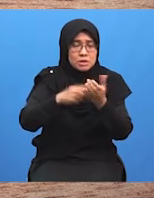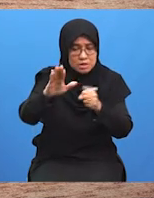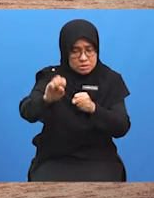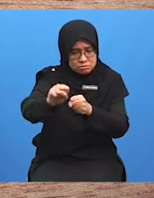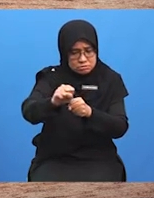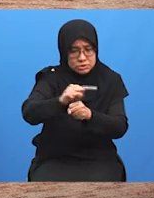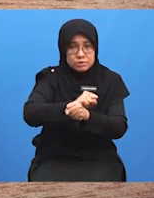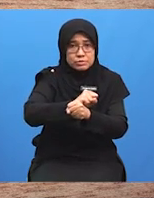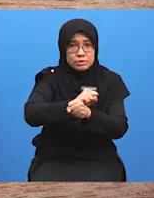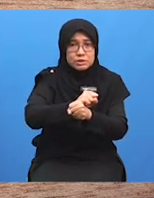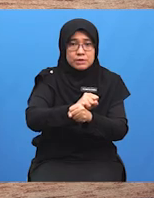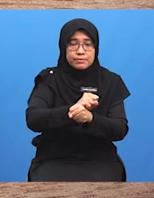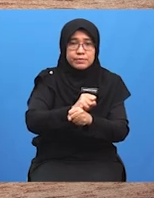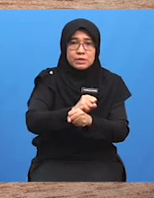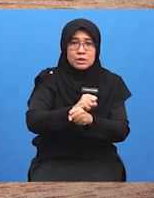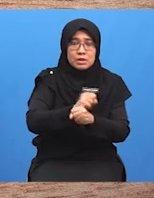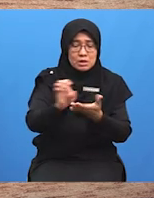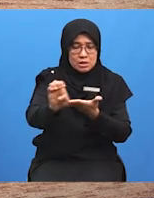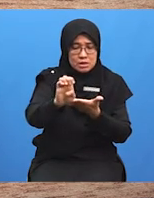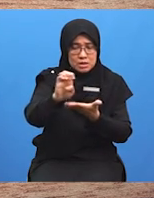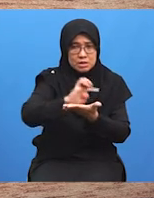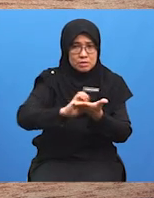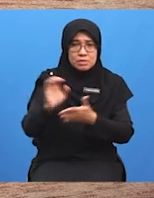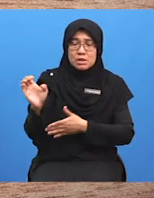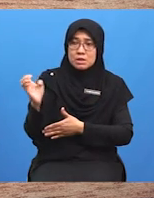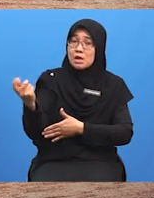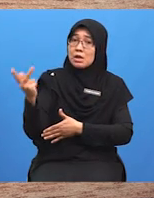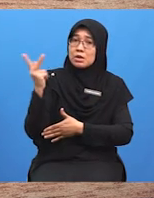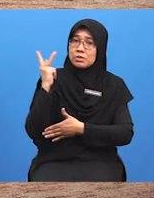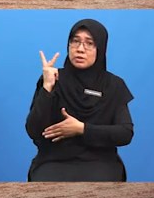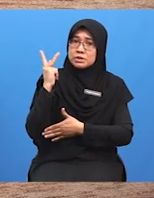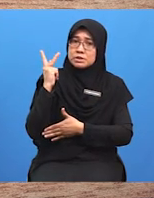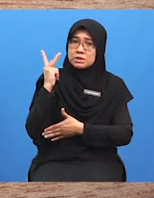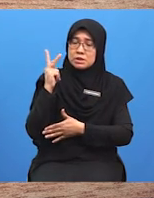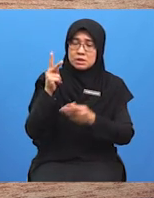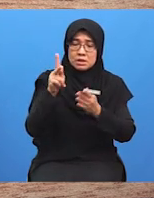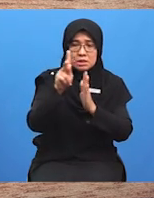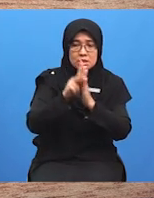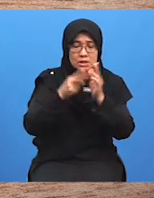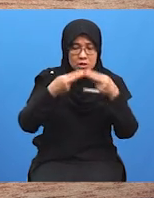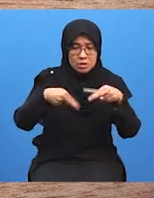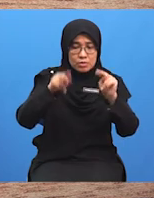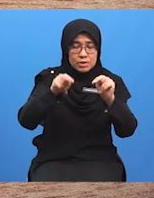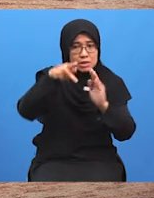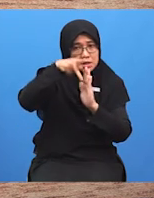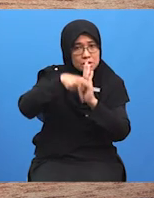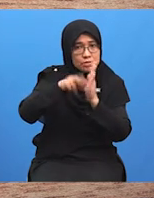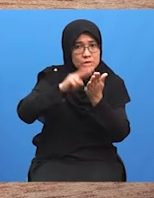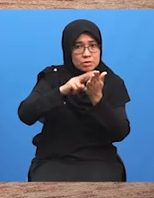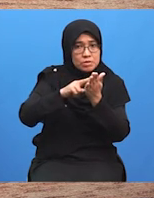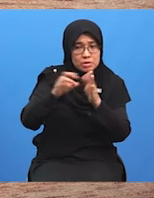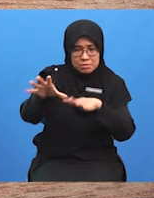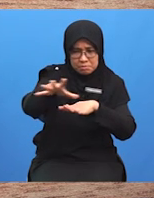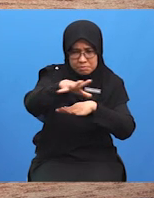Elemen kuasa pula, menggambarkan keupayaan seorang perunding Dalam mempengaruhi